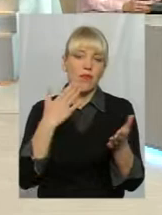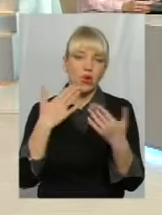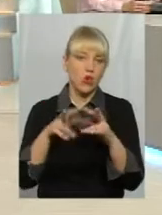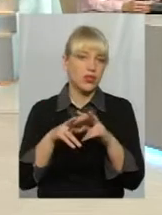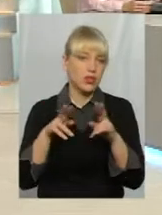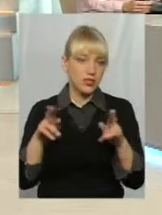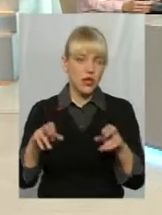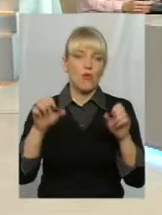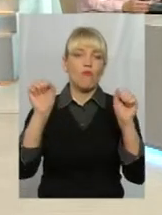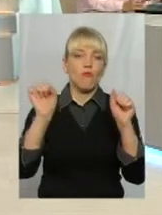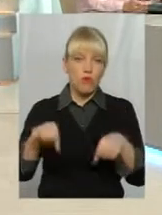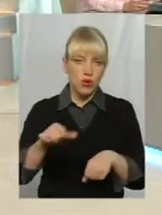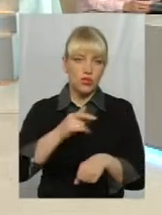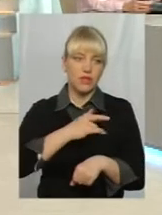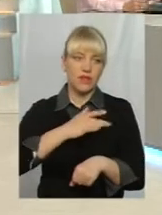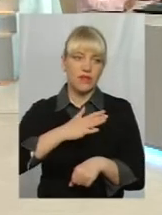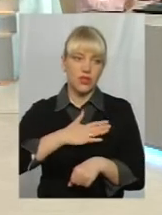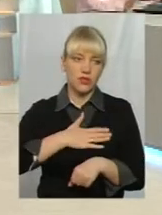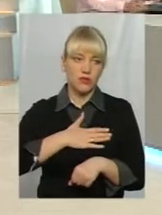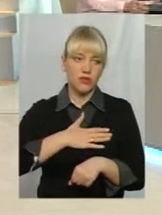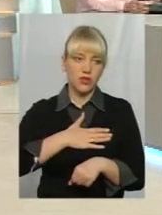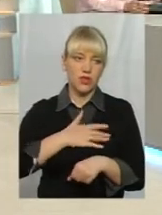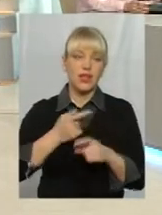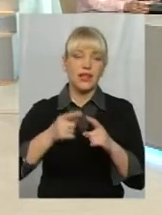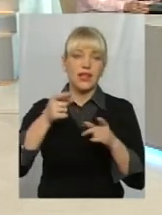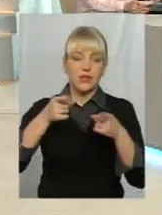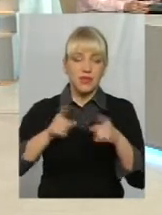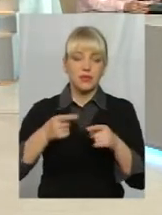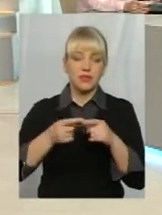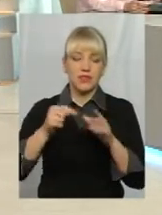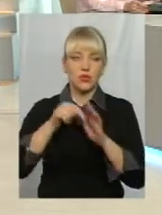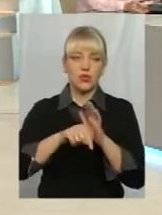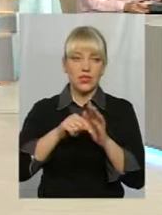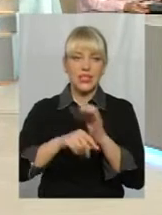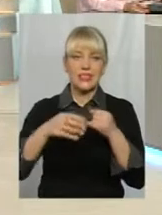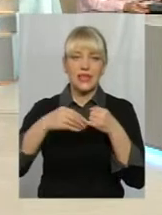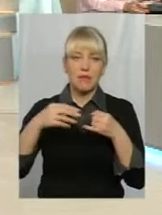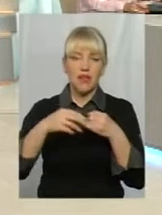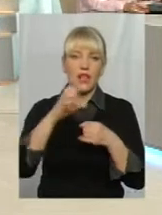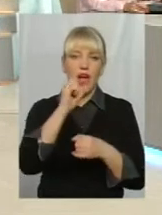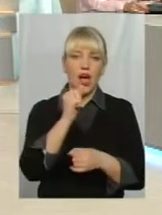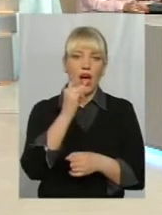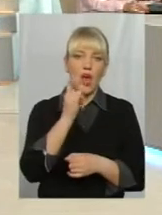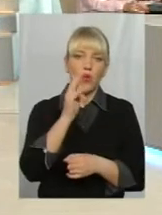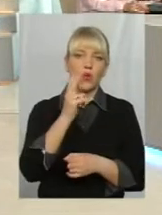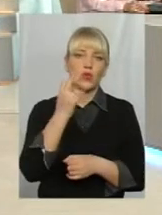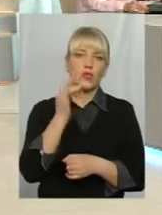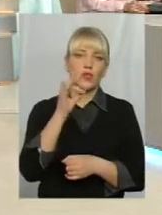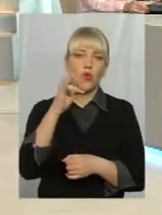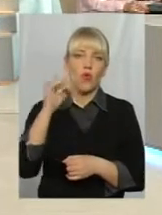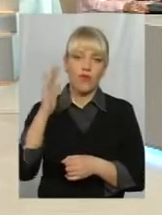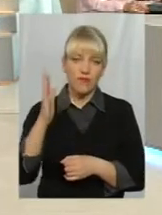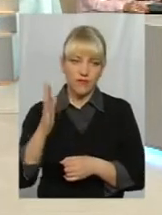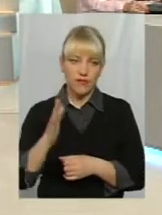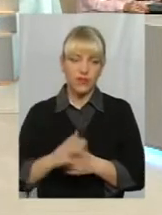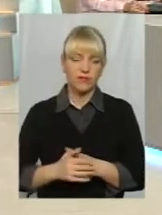Вони… можна їх приватизовувати. Зрозуміло. І насправді це стосується і питання земельних аукціонів, і всього решта, що чим занімався раніше